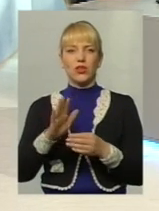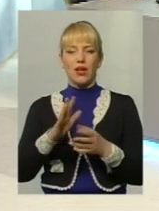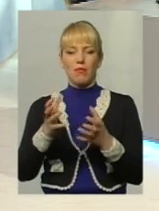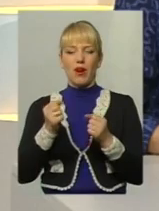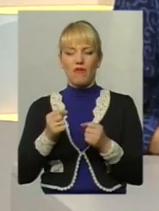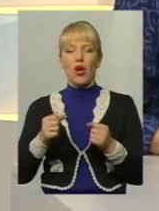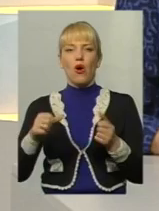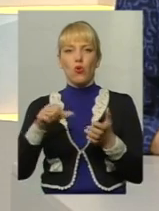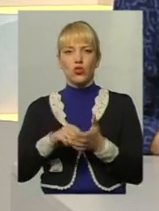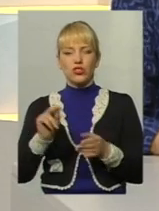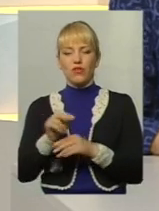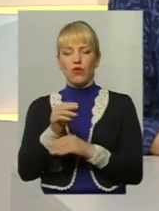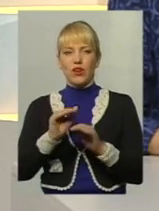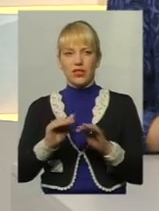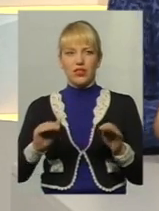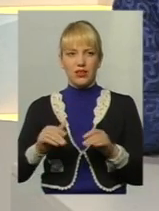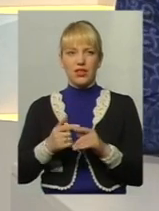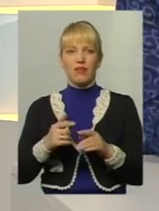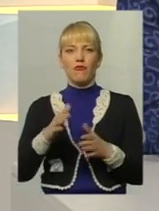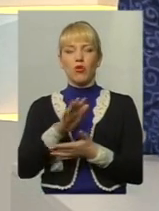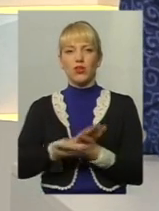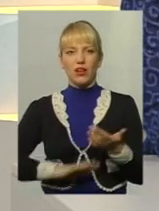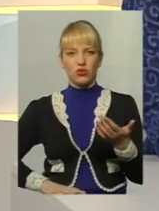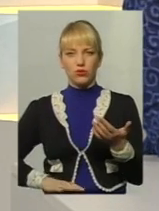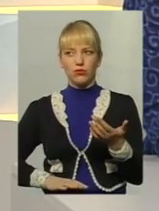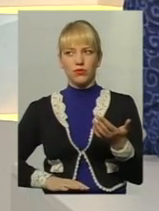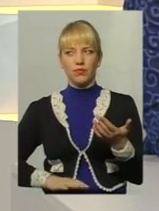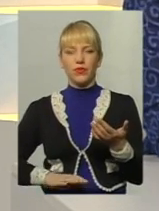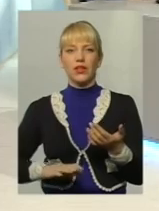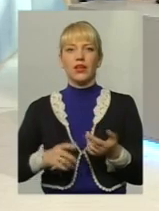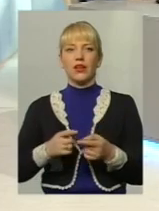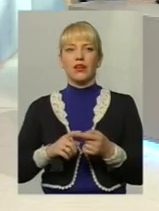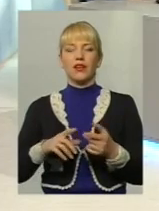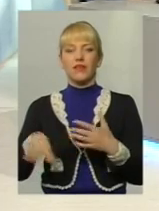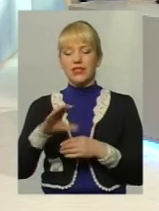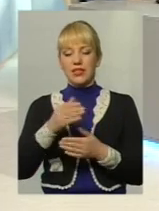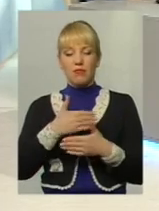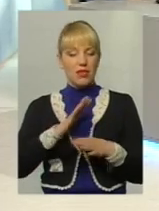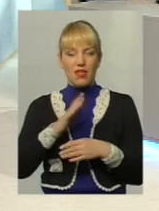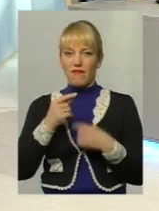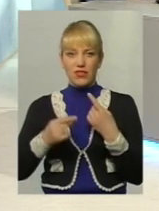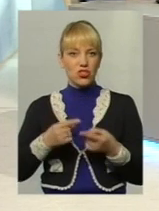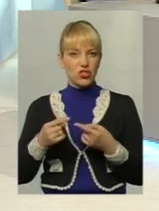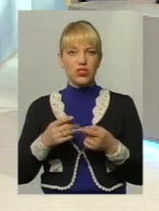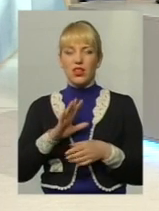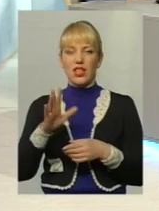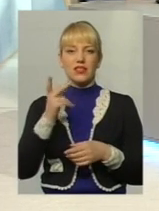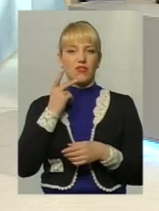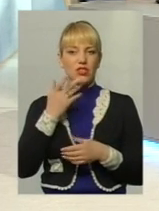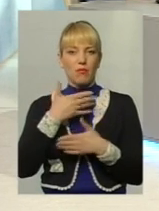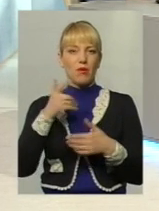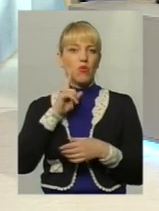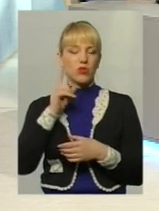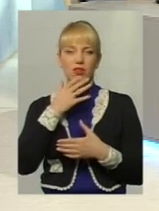вихованні дитини, в подальшому, всі ми не вічні і не всі ми завжди молоді,